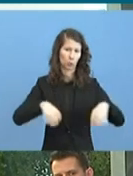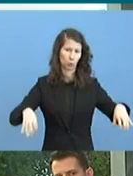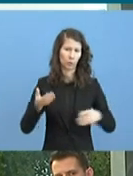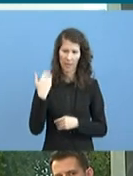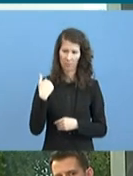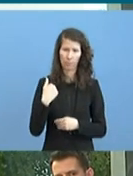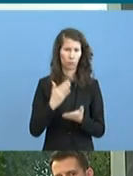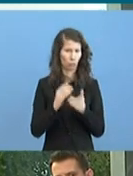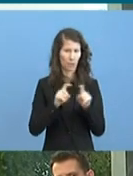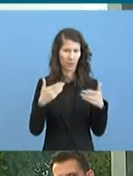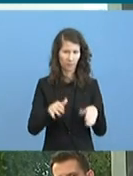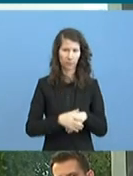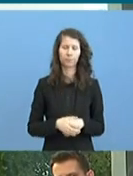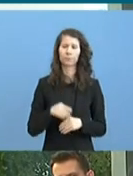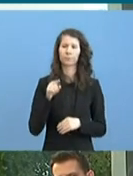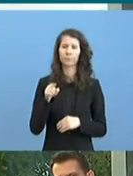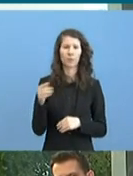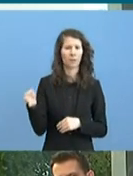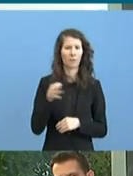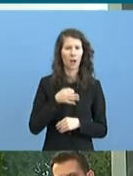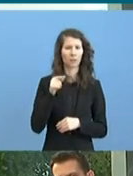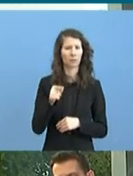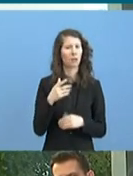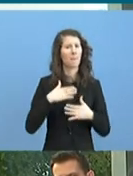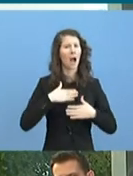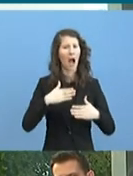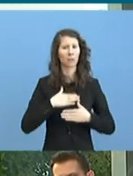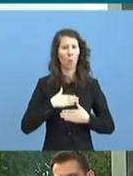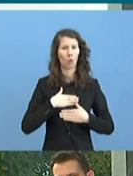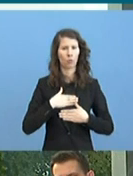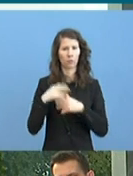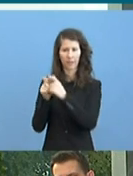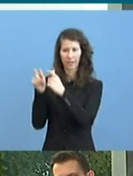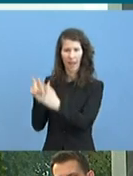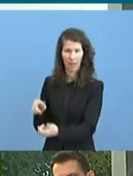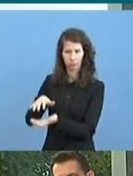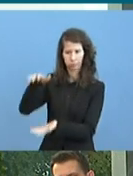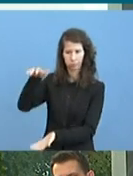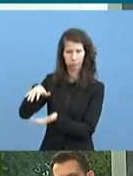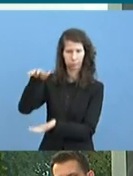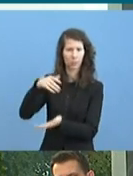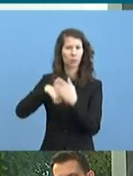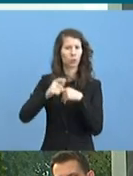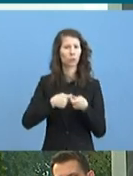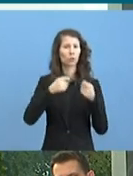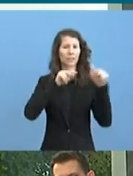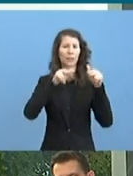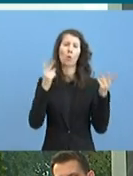viele neue Beatmungsgeräte konnten inzwischen durch die Bundesregierung beziehungsweise das Beschaffungsamt gekauft werden.